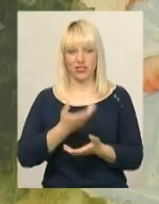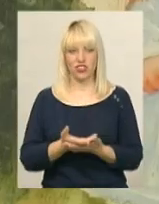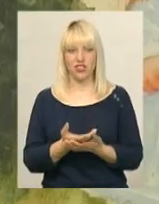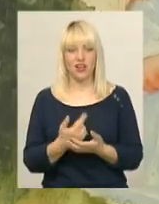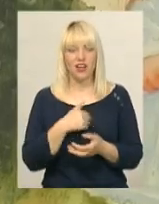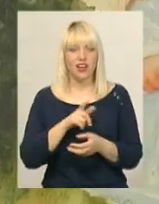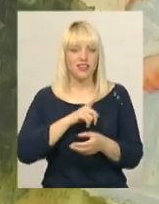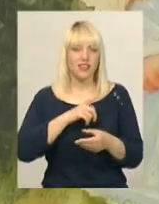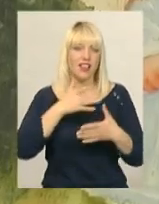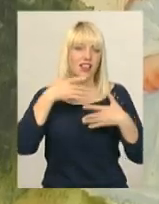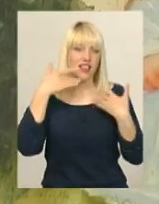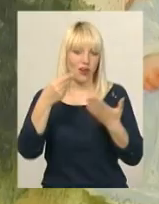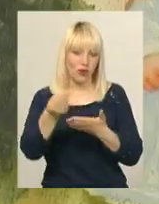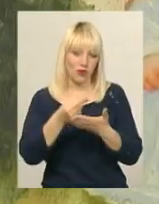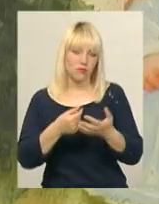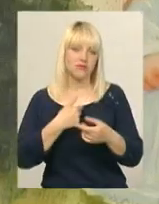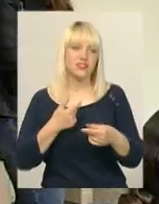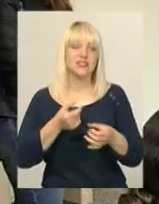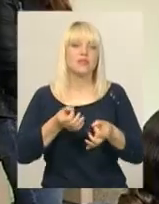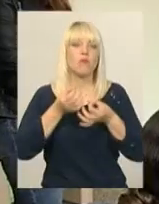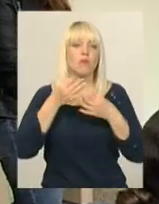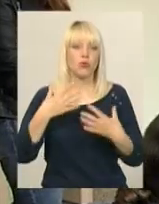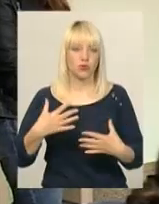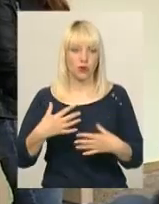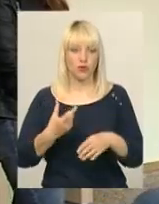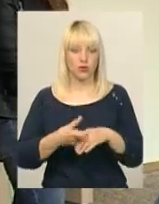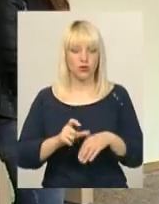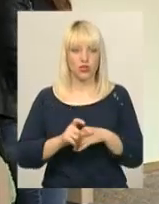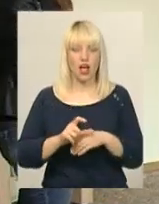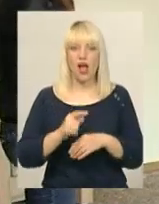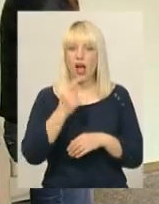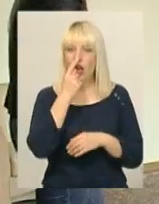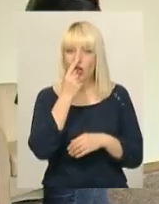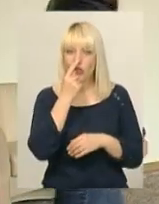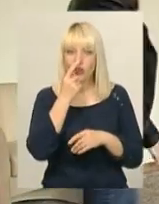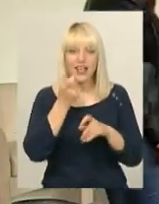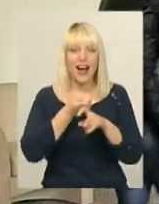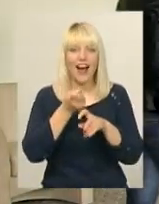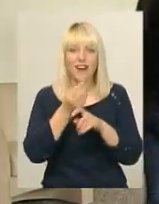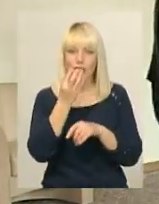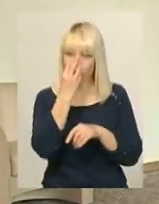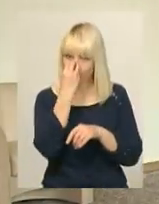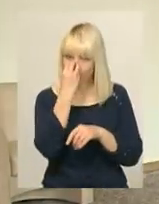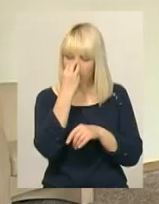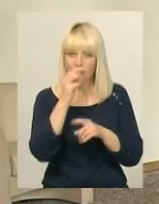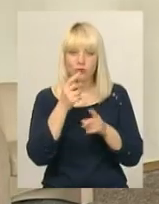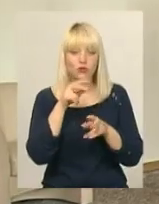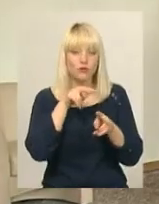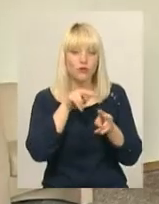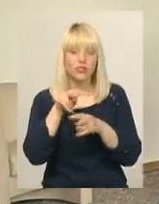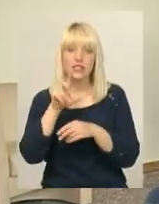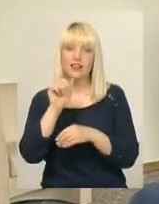інтуїтивно, легко і мені сподобалося дуже. А носик картоплею, тому що, коли спостерігаєш за маленькими дітьми,